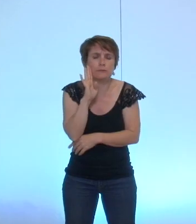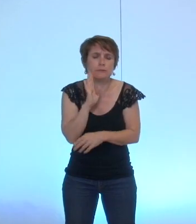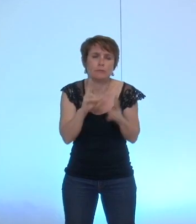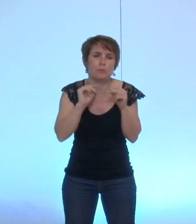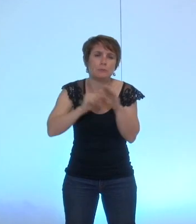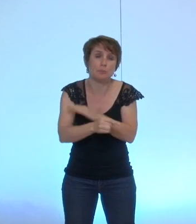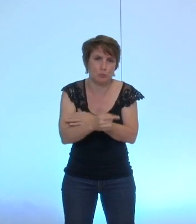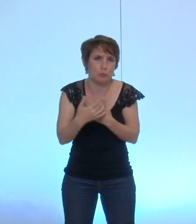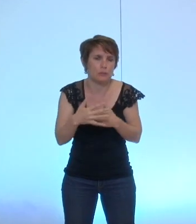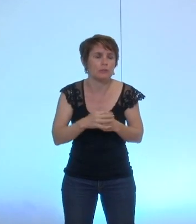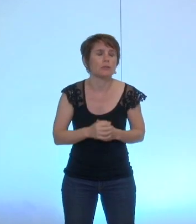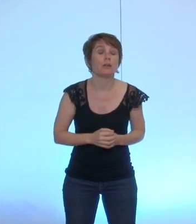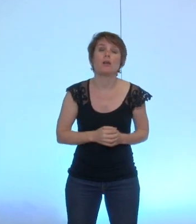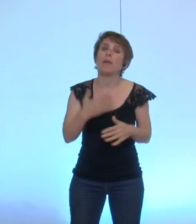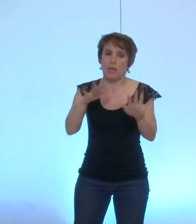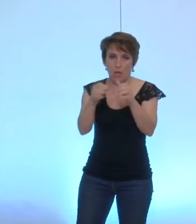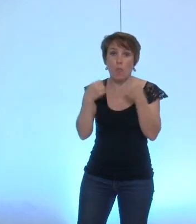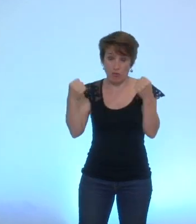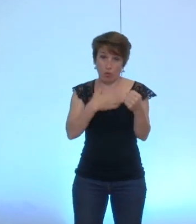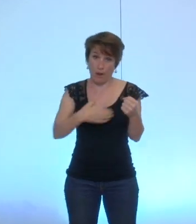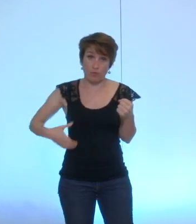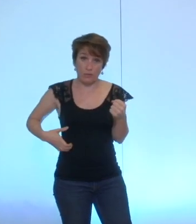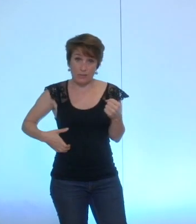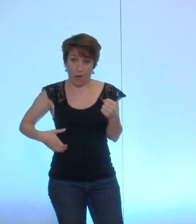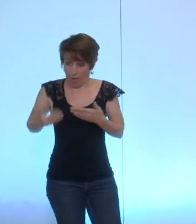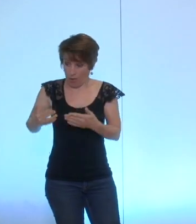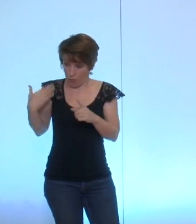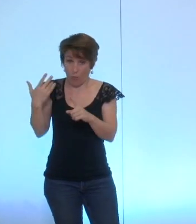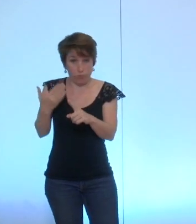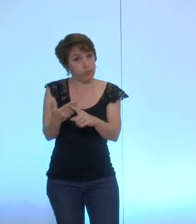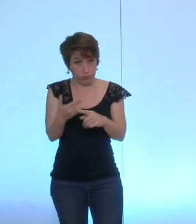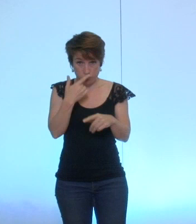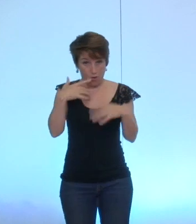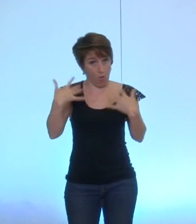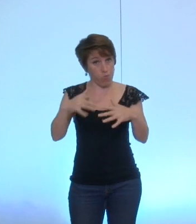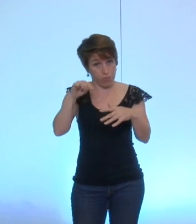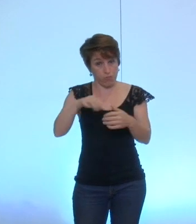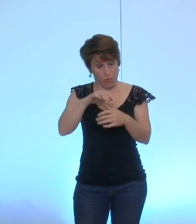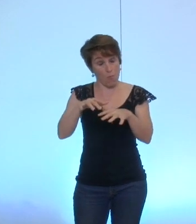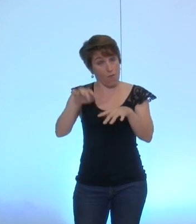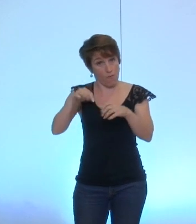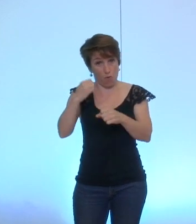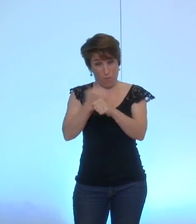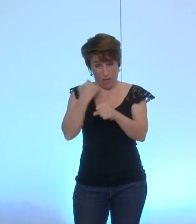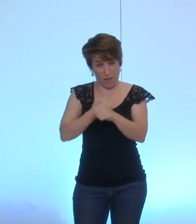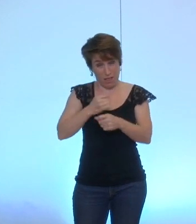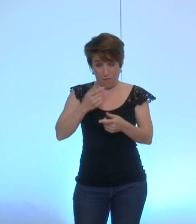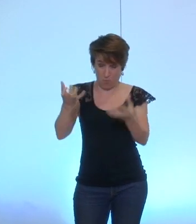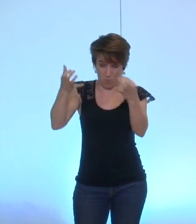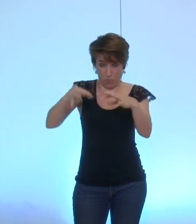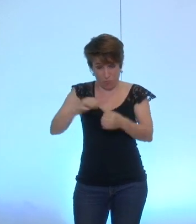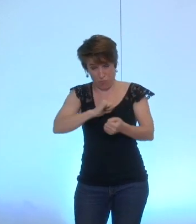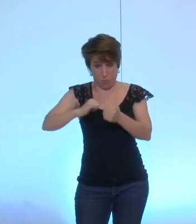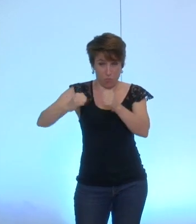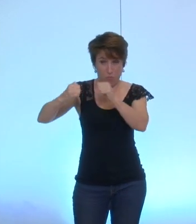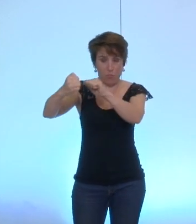les cas, sur le journal municipal, y a beaucoup de boulot, parce que la première des mesures que vous avez prises, c'est incroyable quand